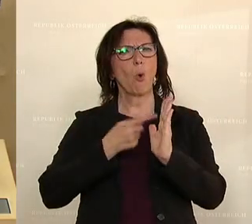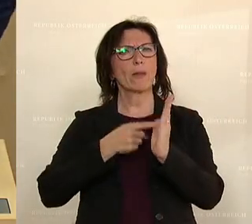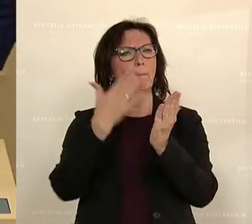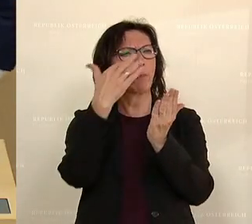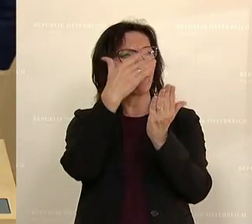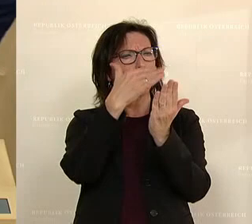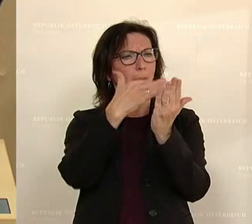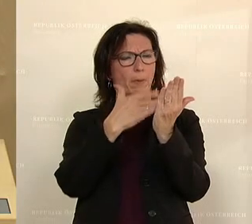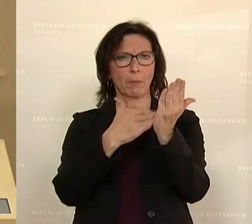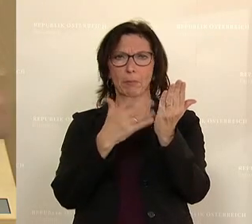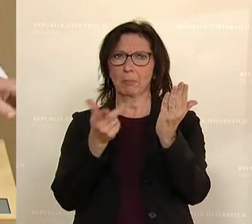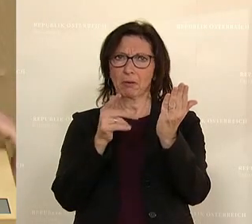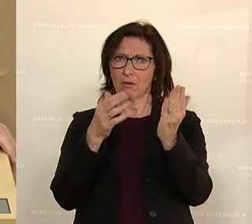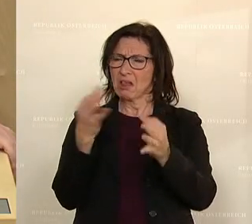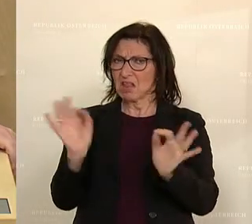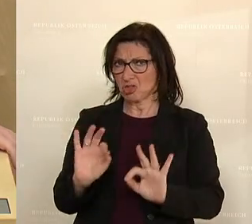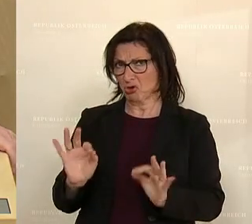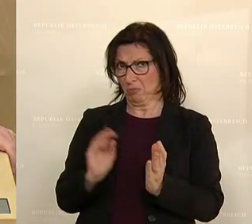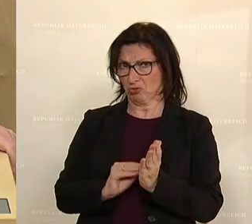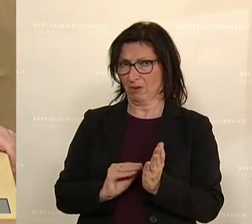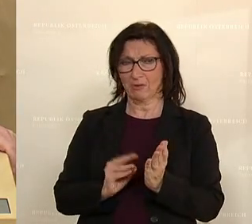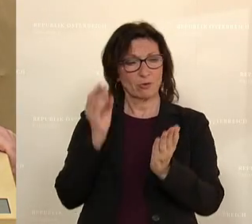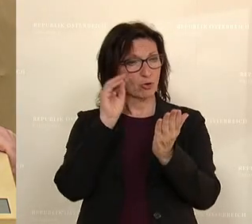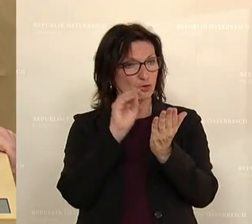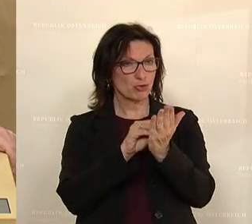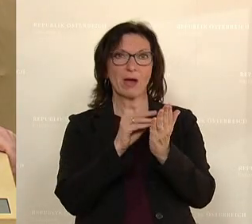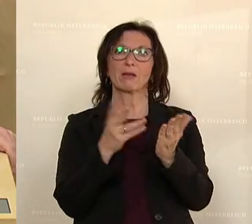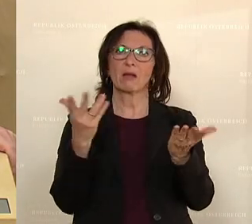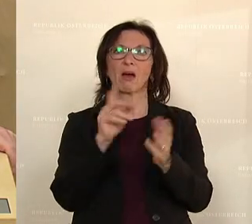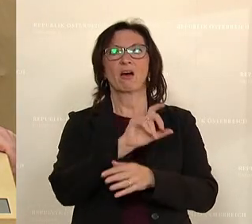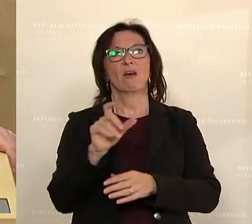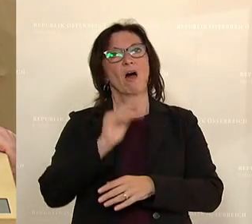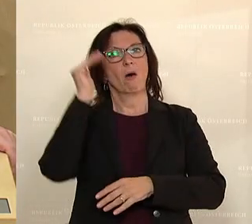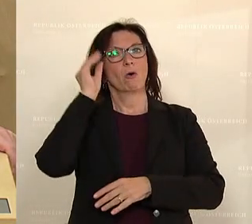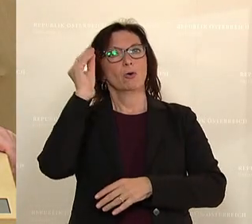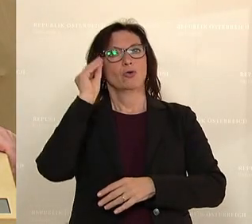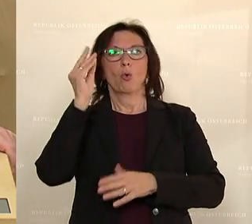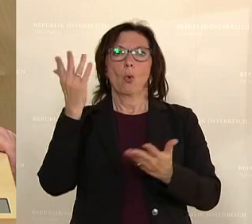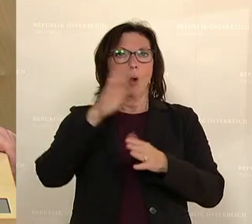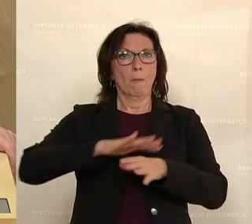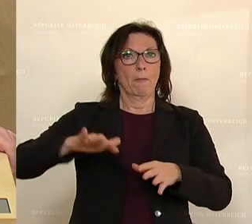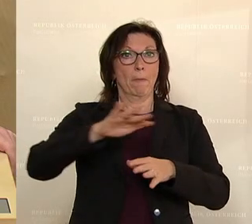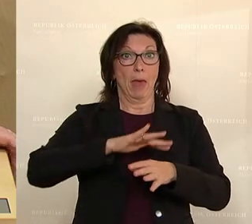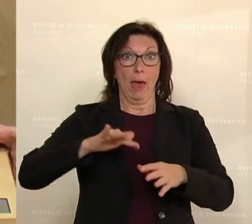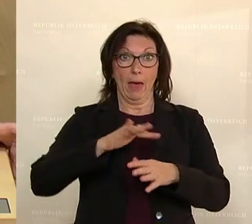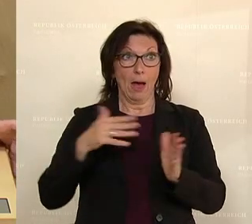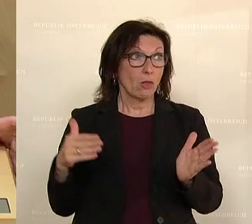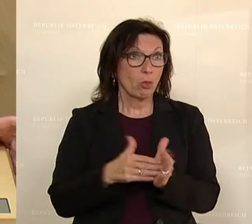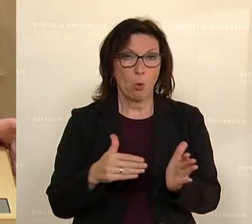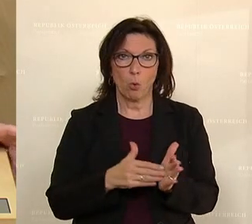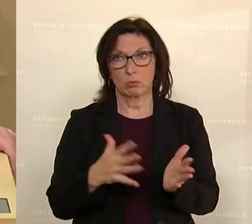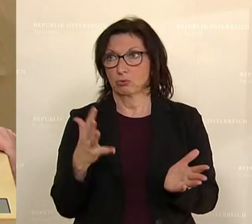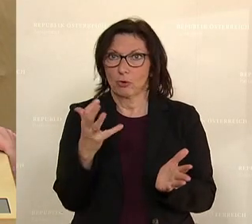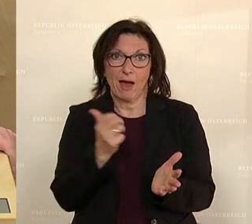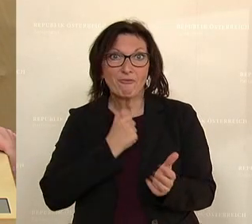und da stehen keine Grauslichkeiten drinnen, sondern die Notwendigkeiten für den Fachhochschulsektor, der ja eine Erfolgsgeschichte ist seit